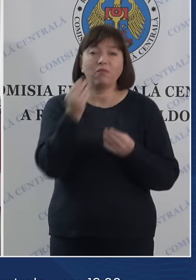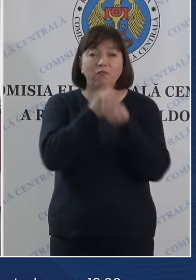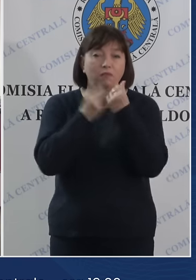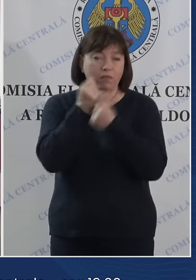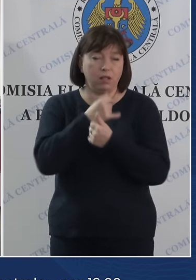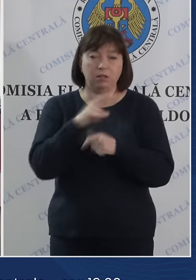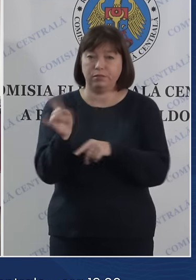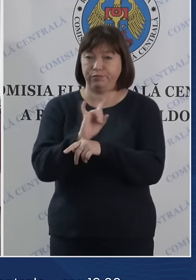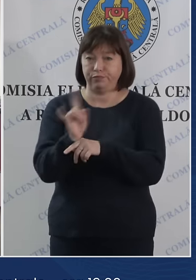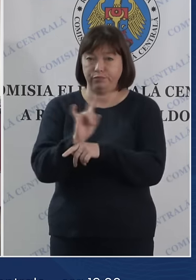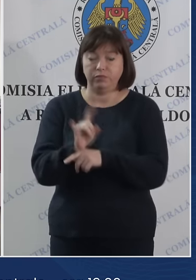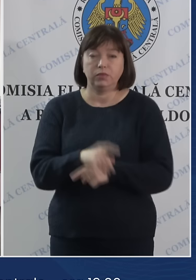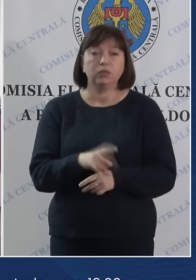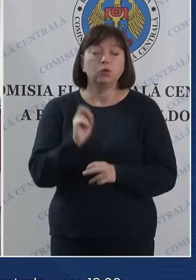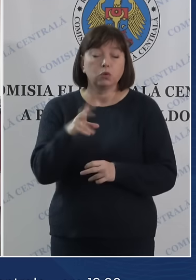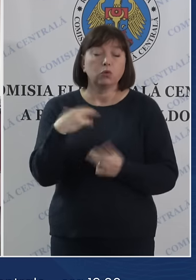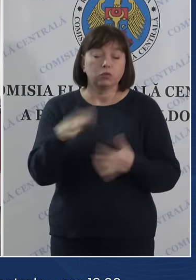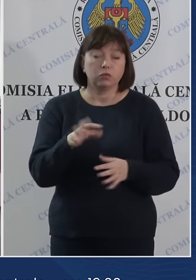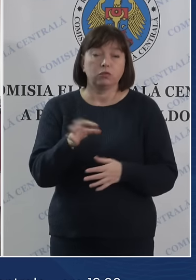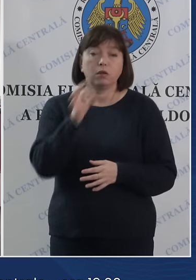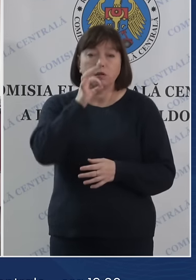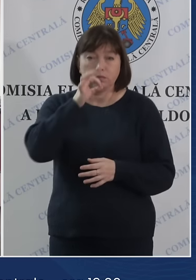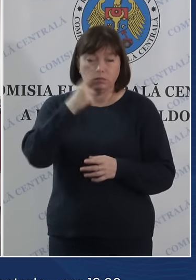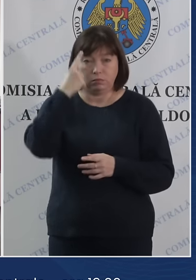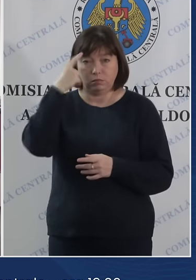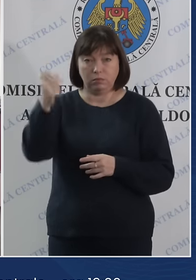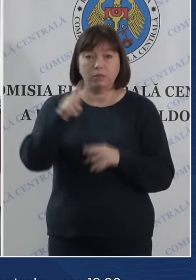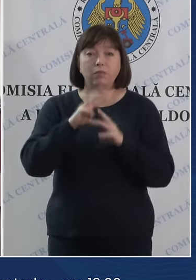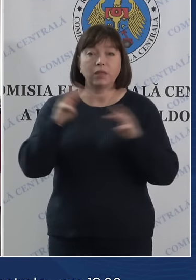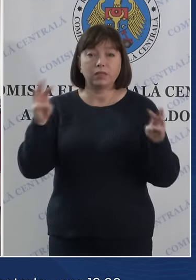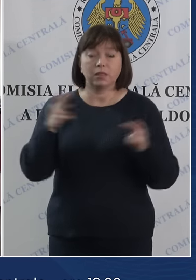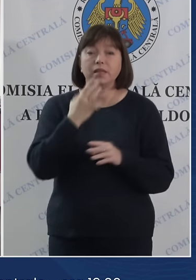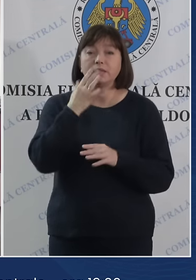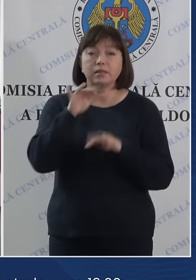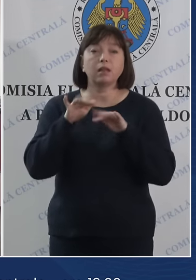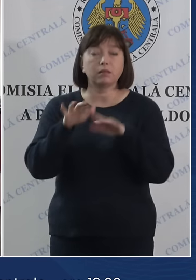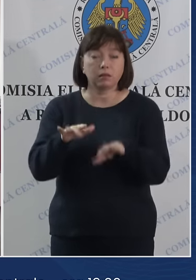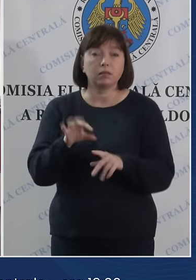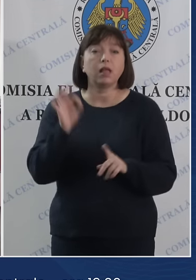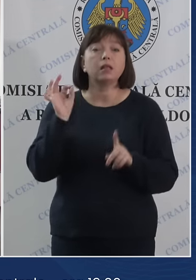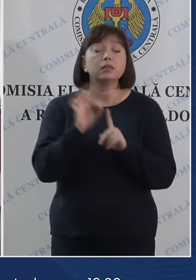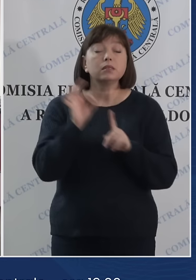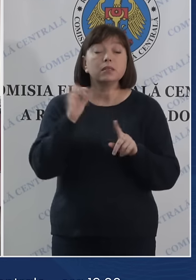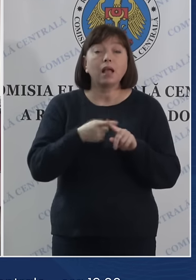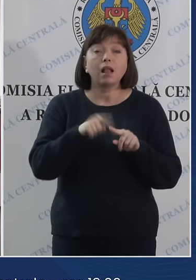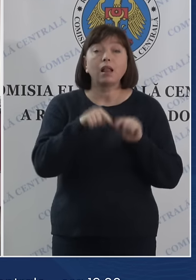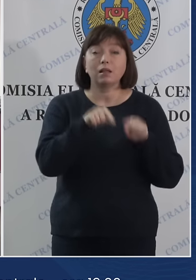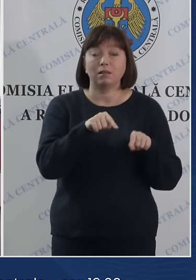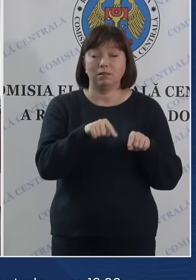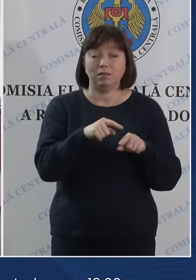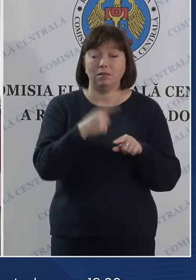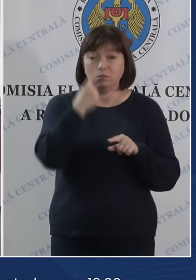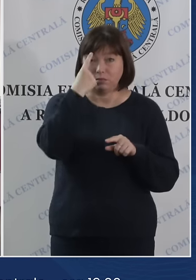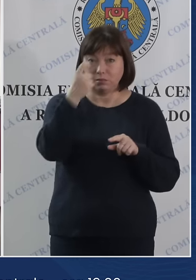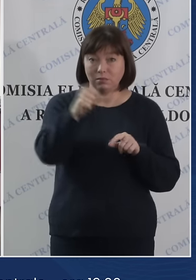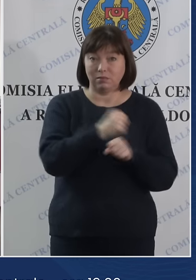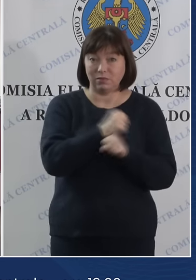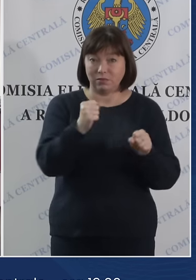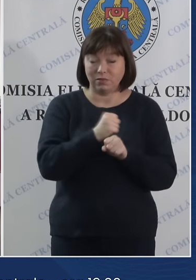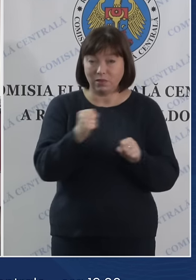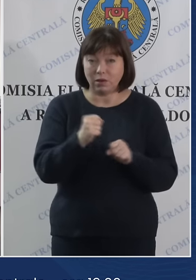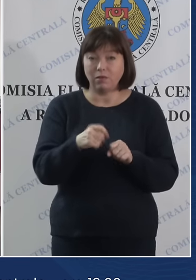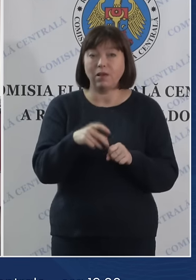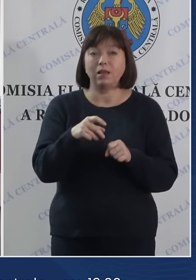precum a menționat și Ministerul Pacelor Externe, scopul acestor alerte a fost